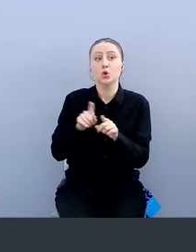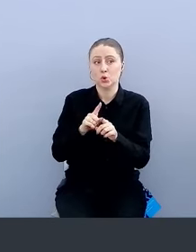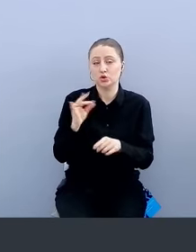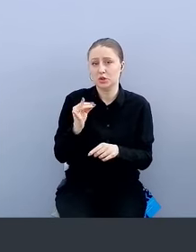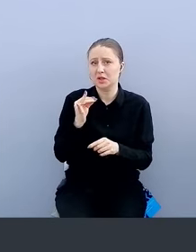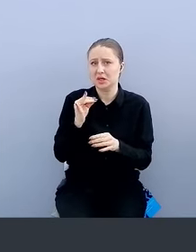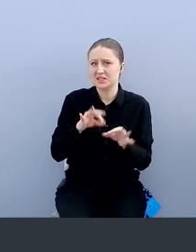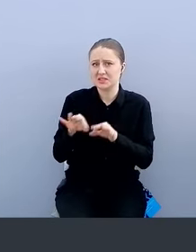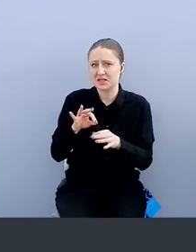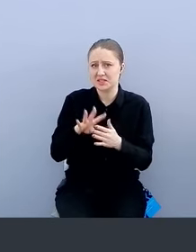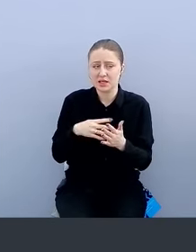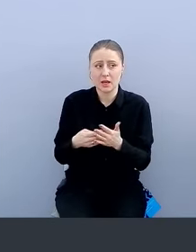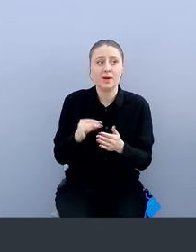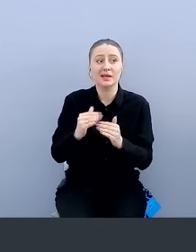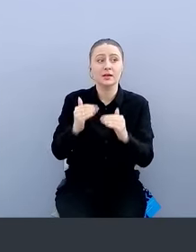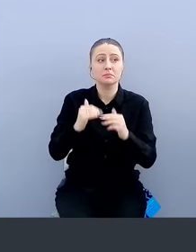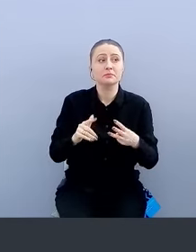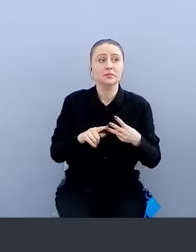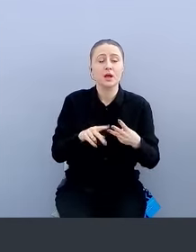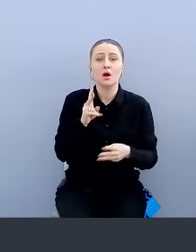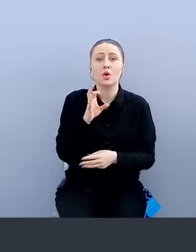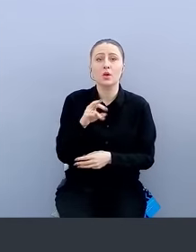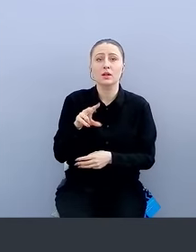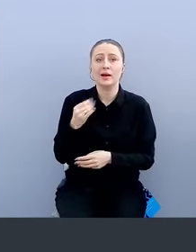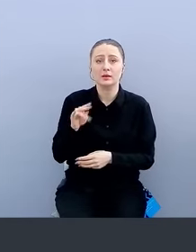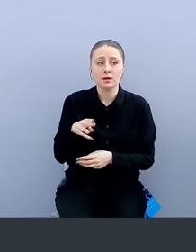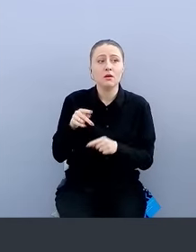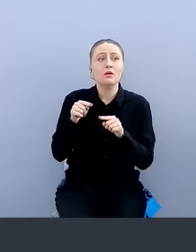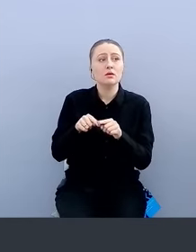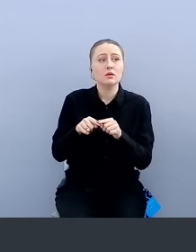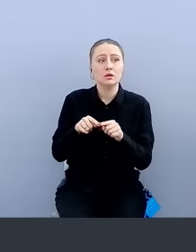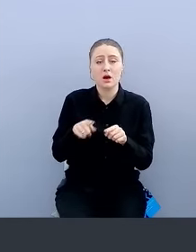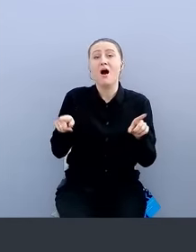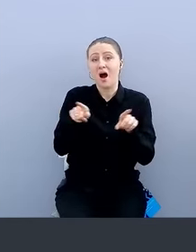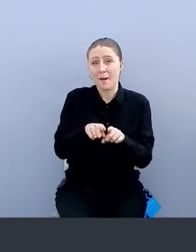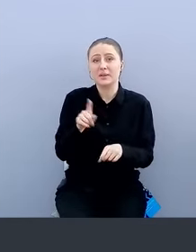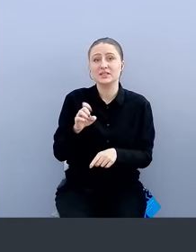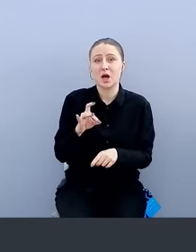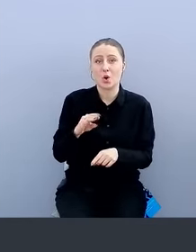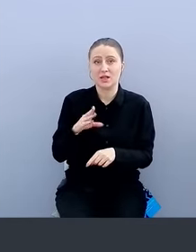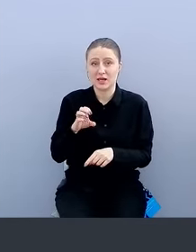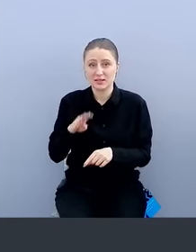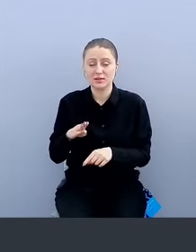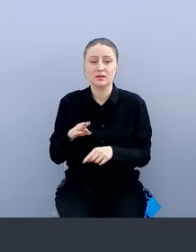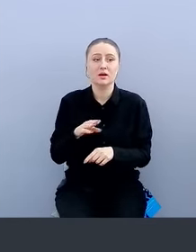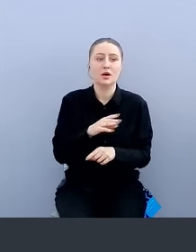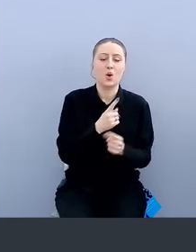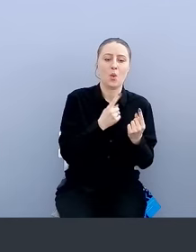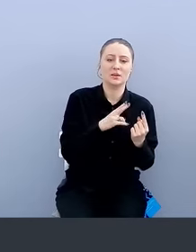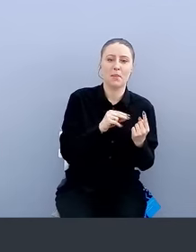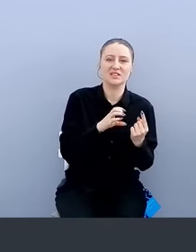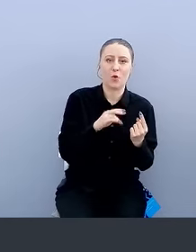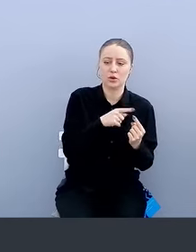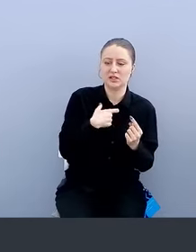интересная схема. Ну и коллайт — они отчасти себя позиционируют как Zero Trust. Недавно приобрел их OnePassword. Но там